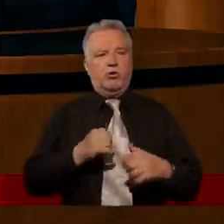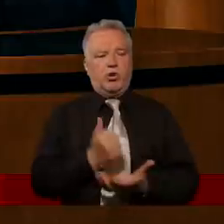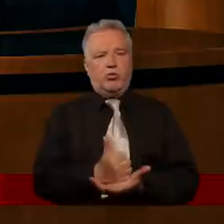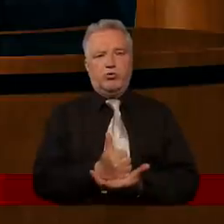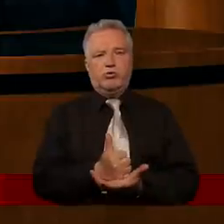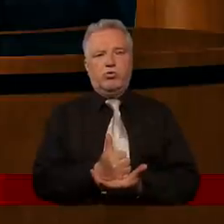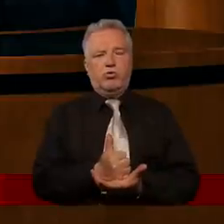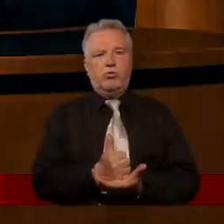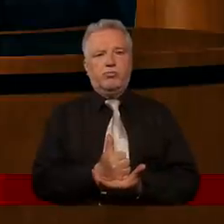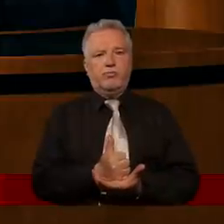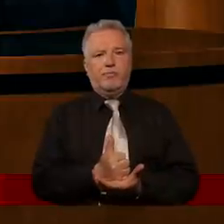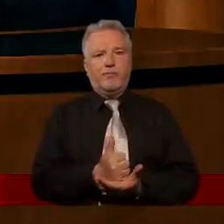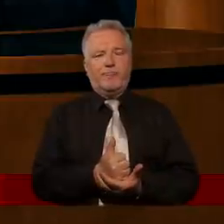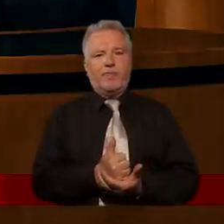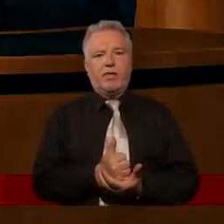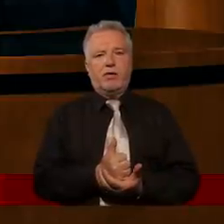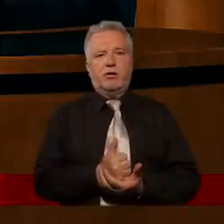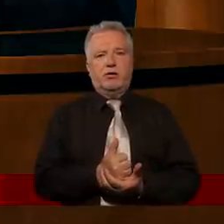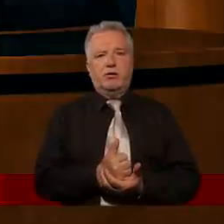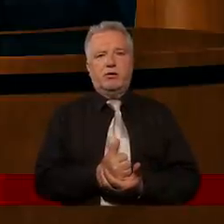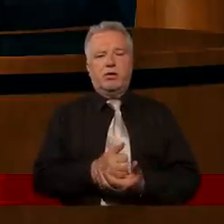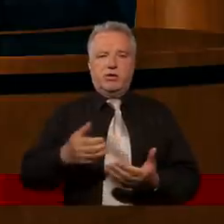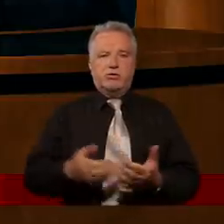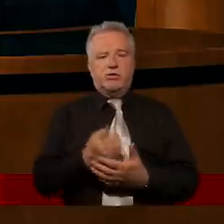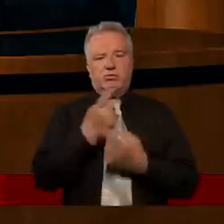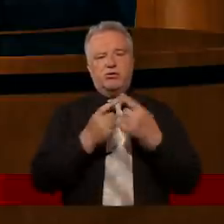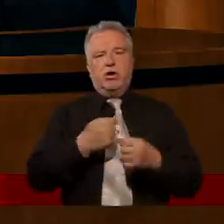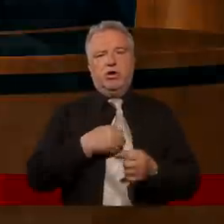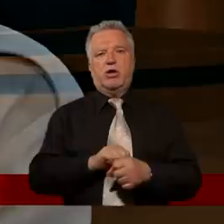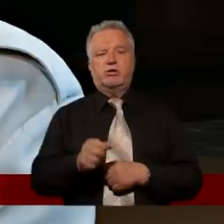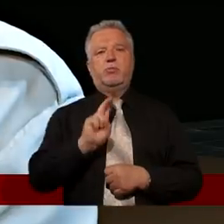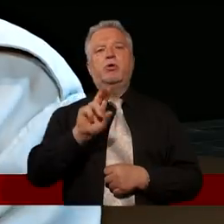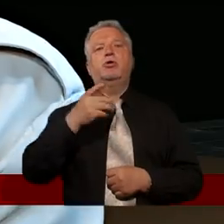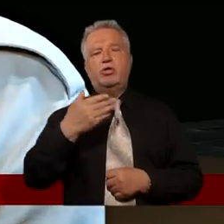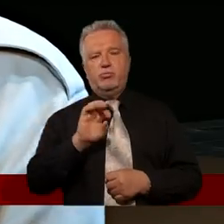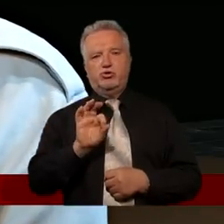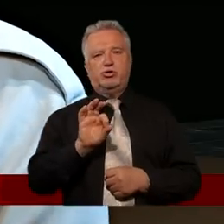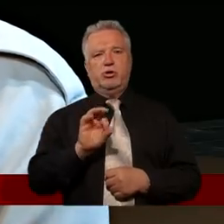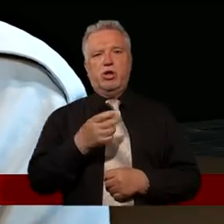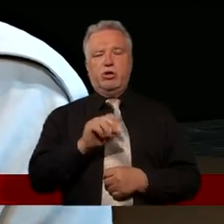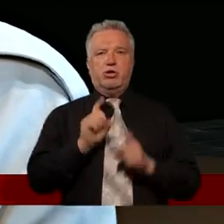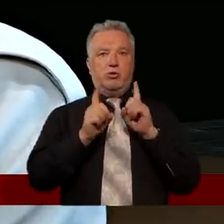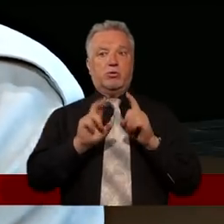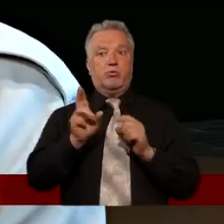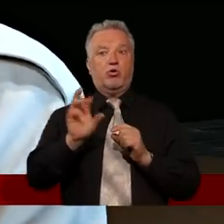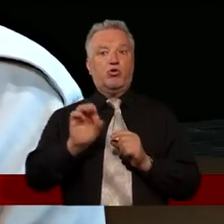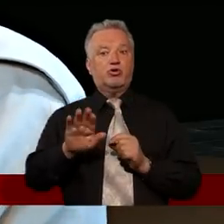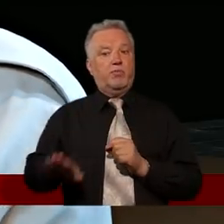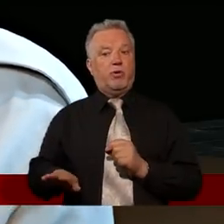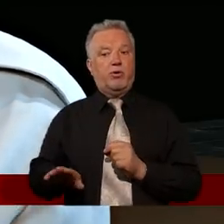w pewnym momencie może to zrobić, że ja jestem kimś i w pewnym momencie nie zauważamy kogoś maleńkiego, kogoś,